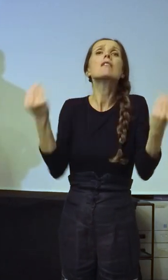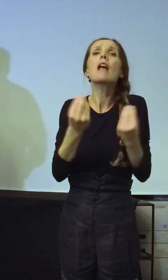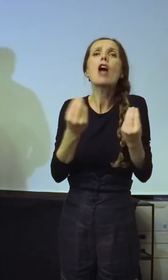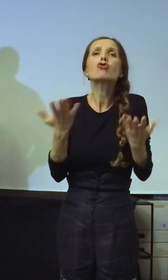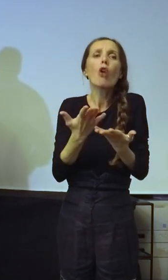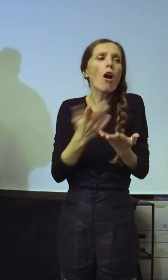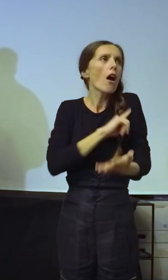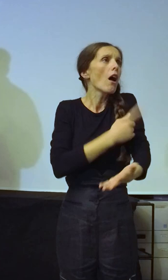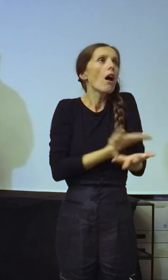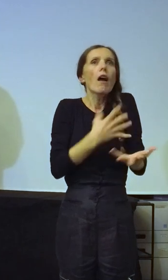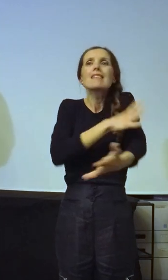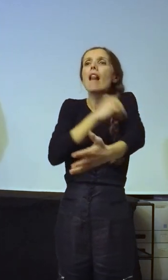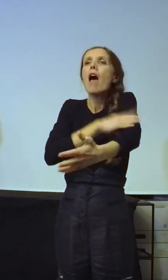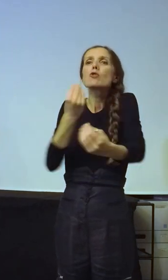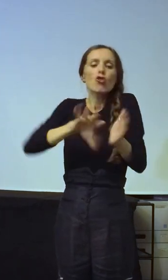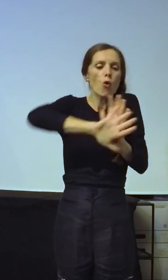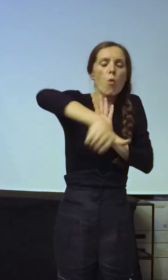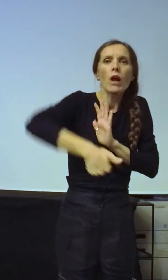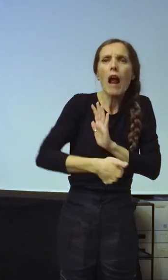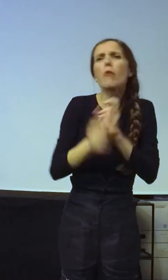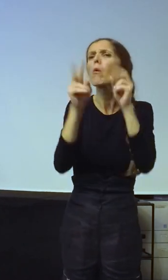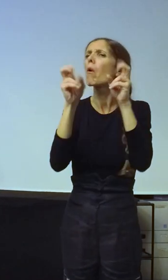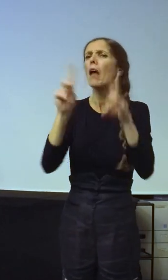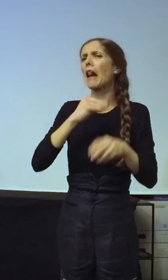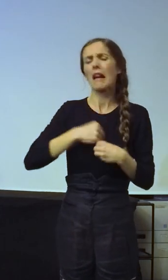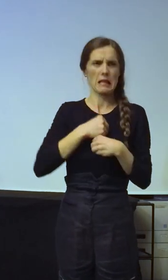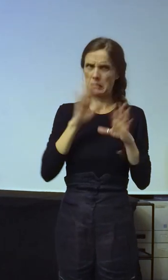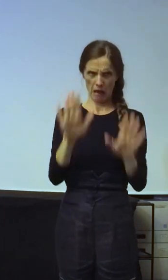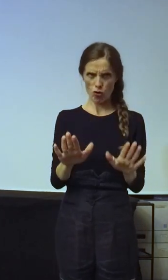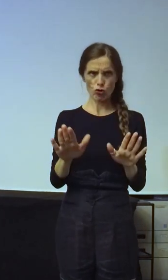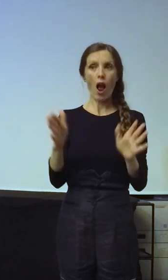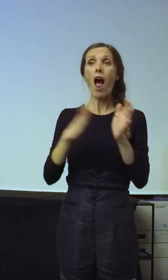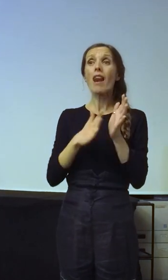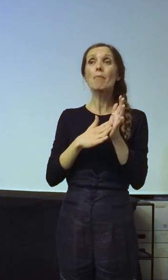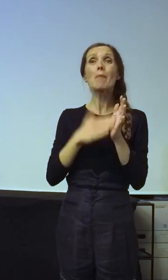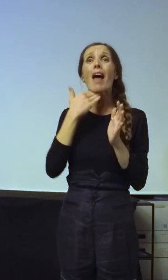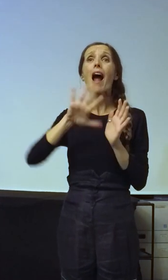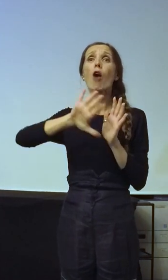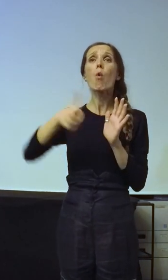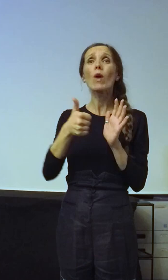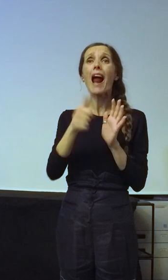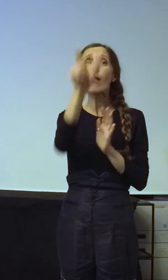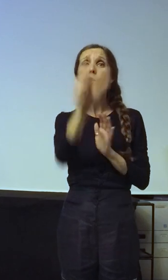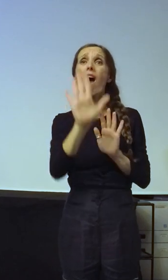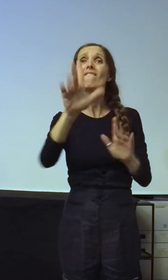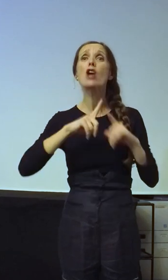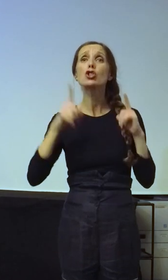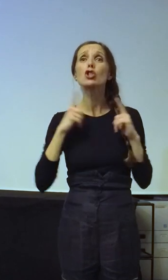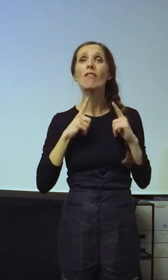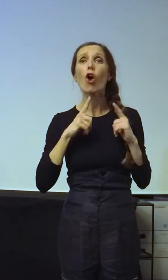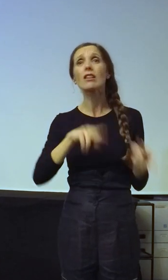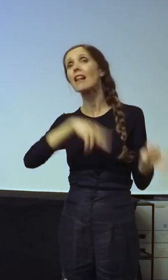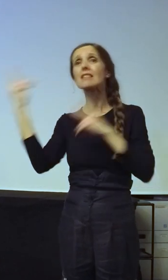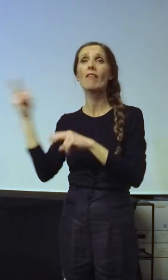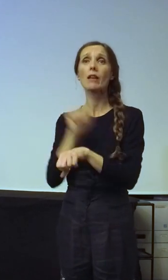nemoći. Ukradu nešto. I to onda nije strašno. Ali šta ako ukradu život nekog od vas da bi se vratili nazad što duže?